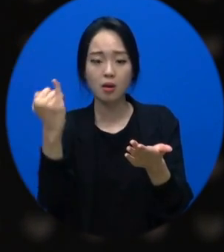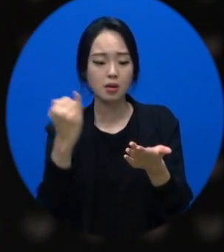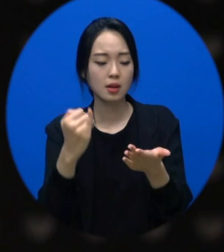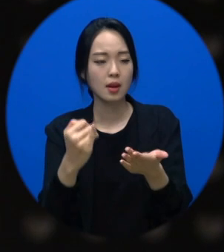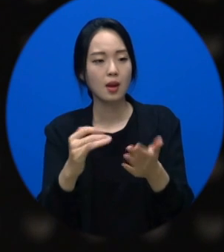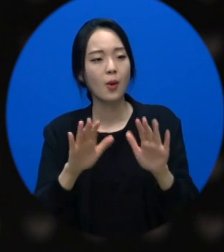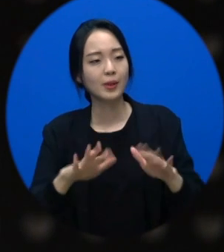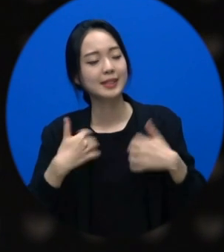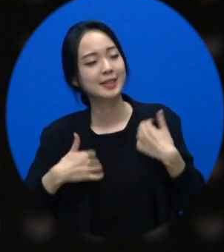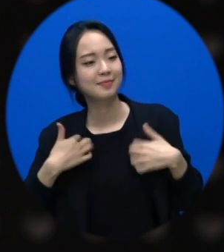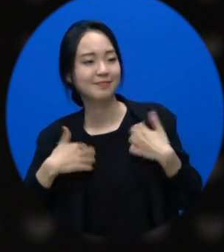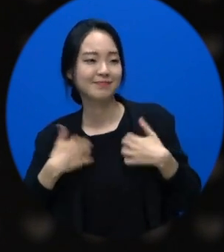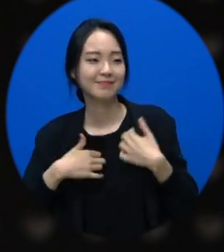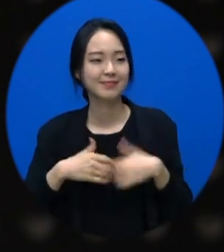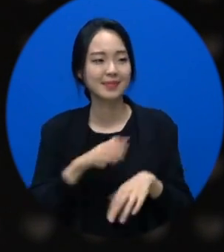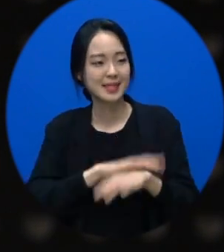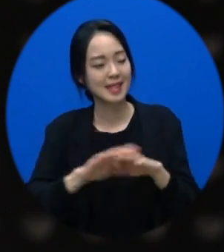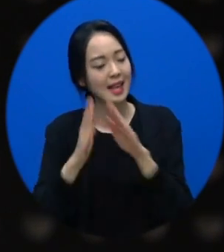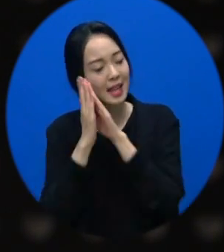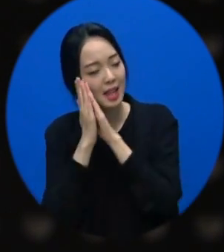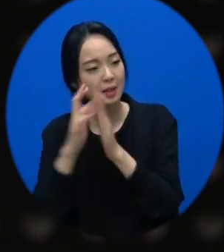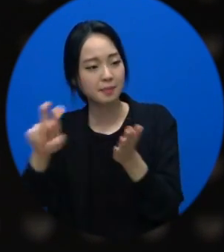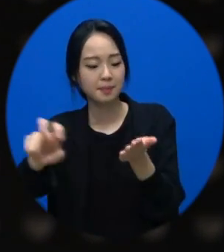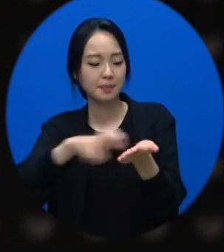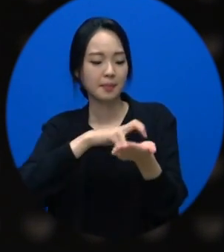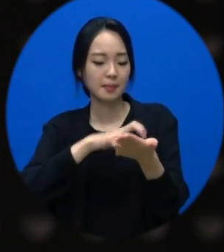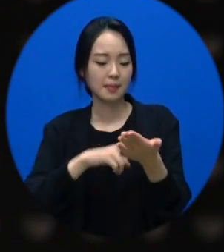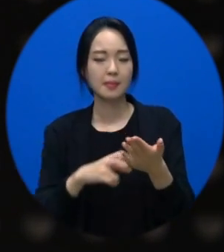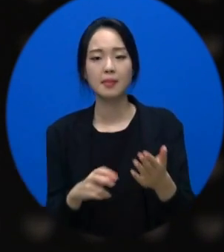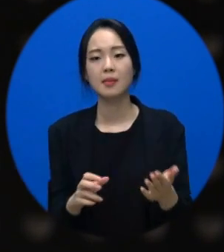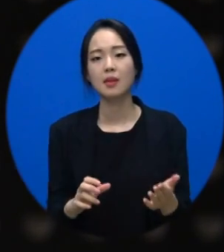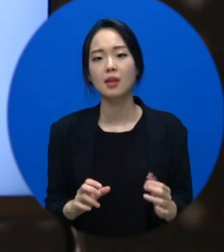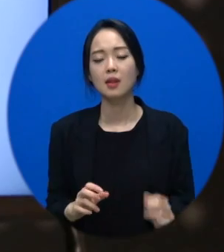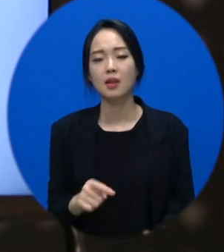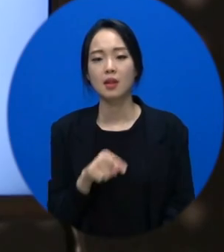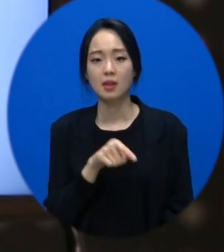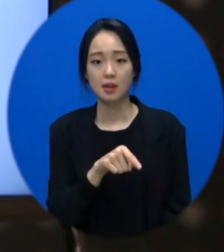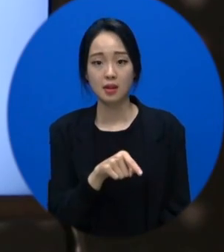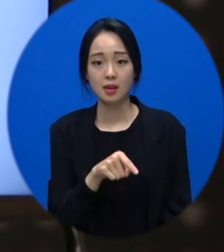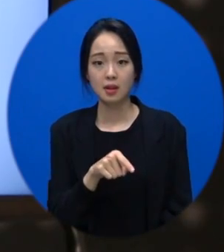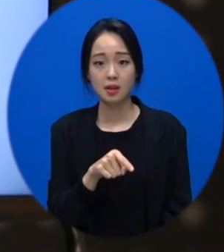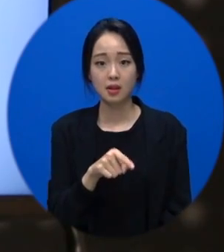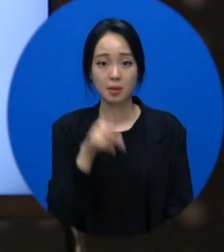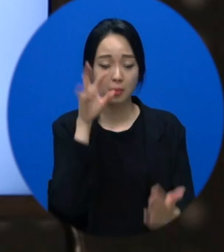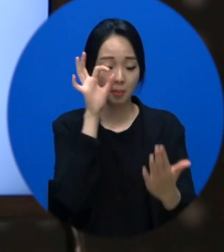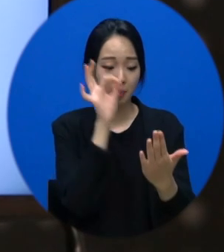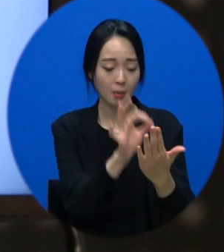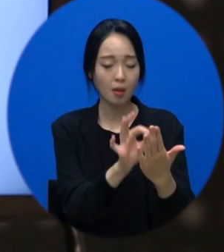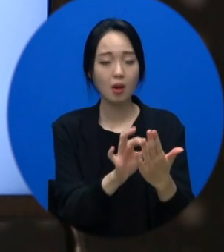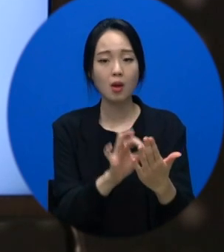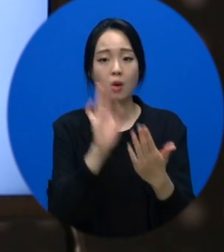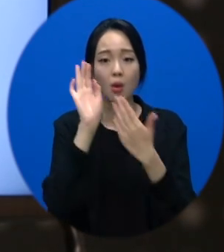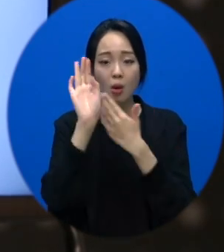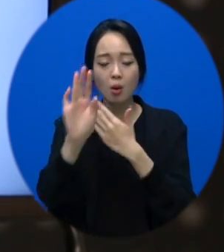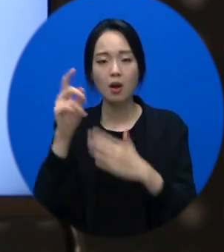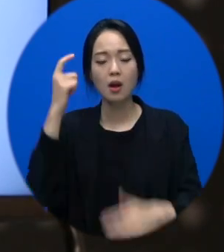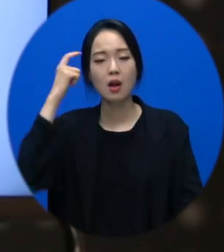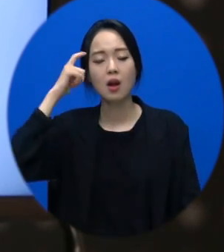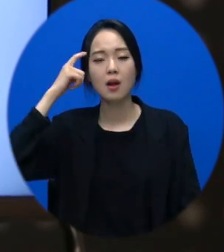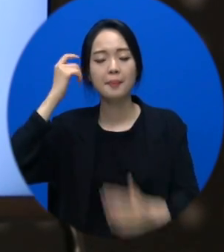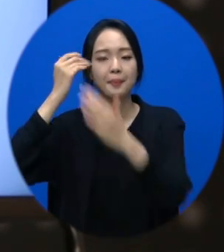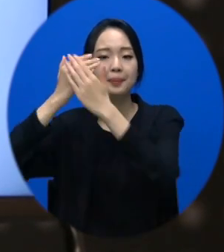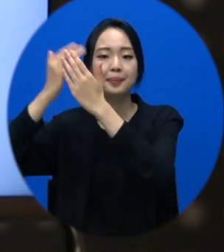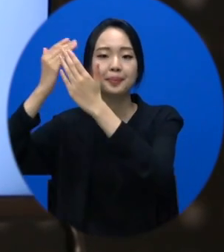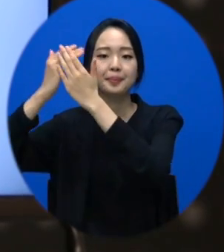쪽? 네. 자. 이때서부터 뭐가 시작된다고요? 이게 시작돼요. 수도 없이 긴 이야기가 시작되죠.